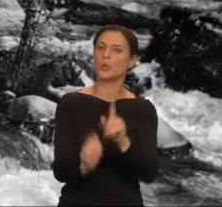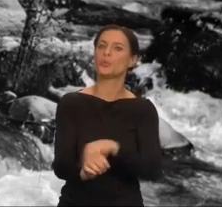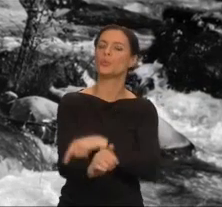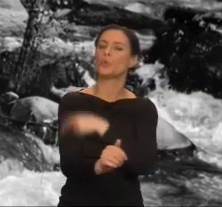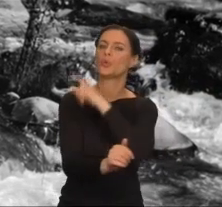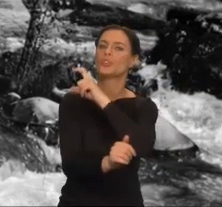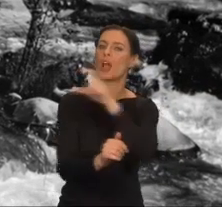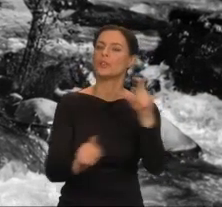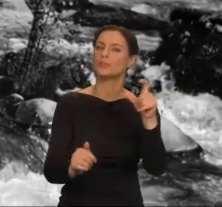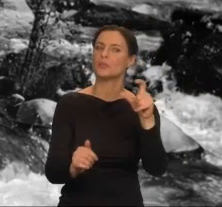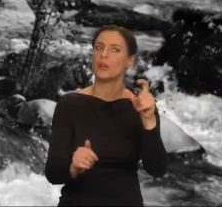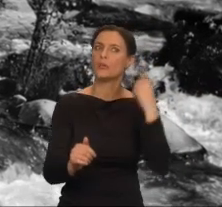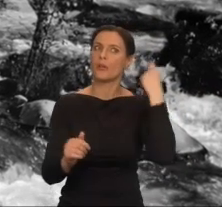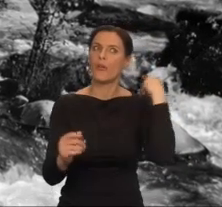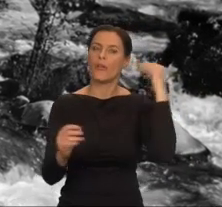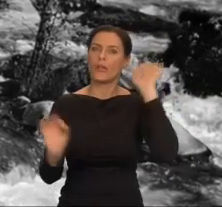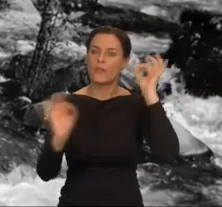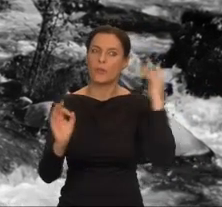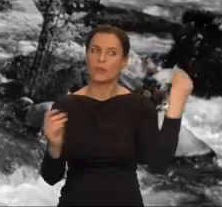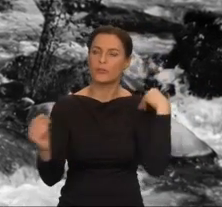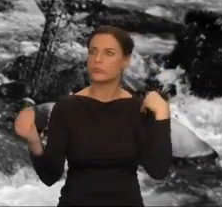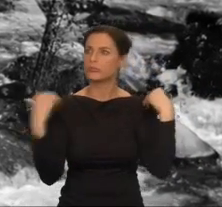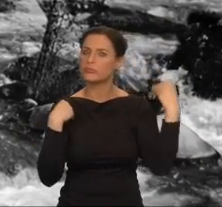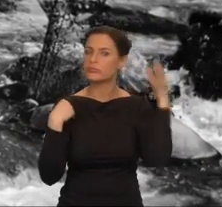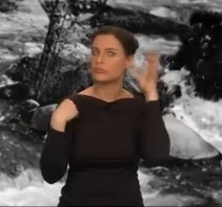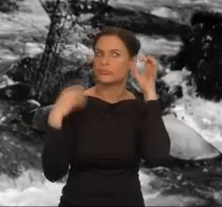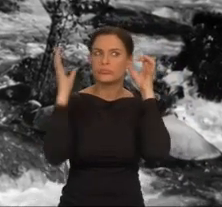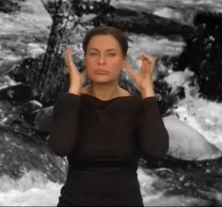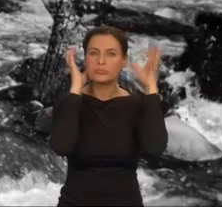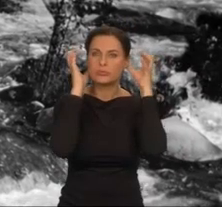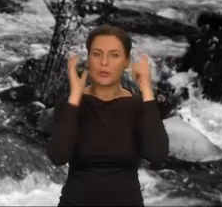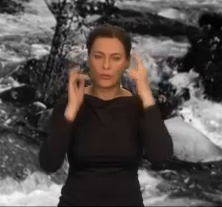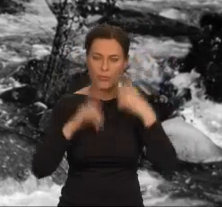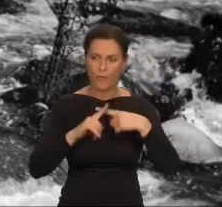Długo składałam w całość informacje, które do mnie powoli docierały.